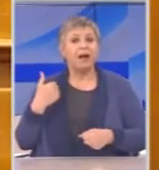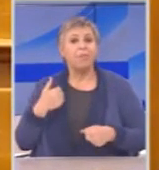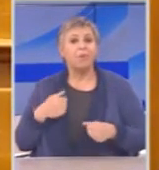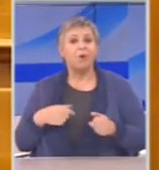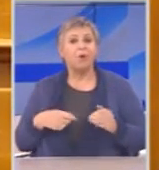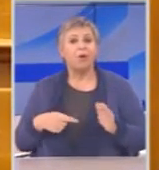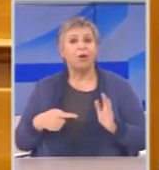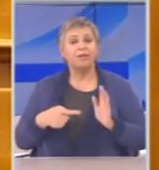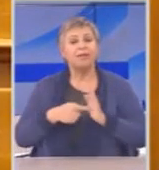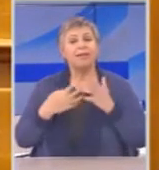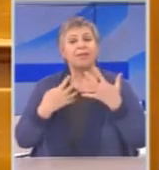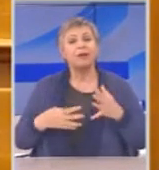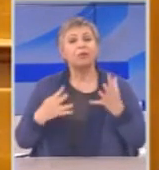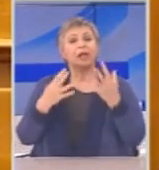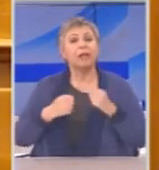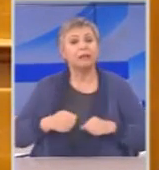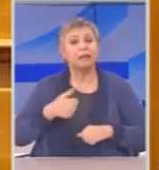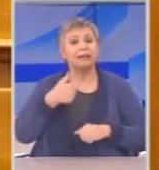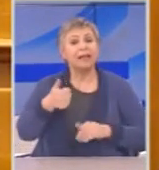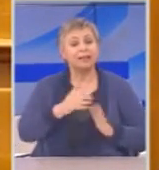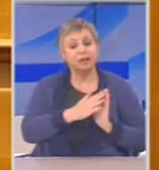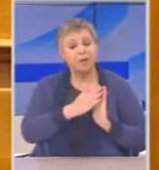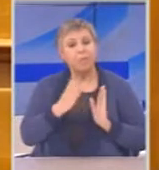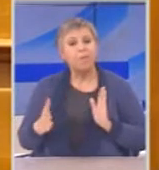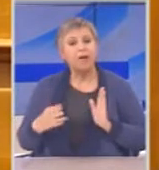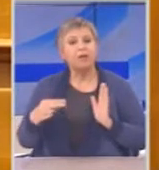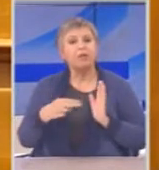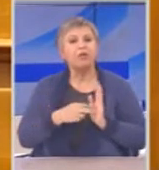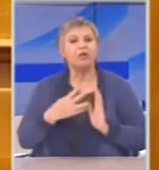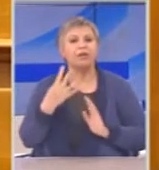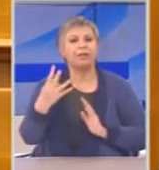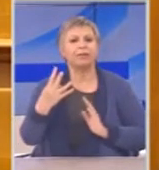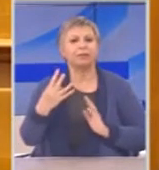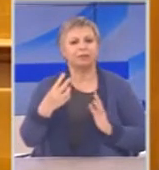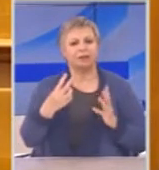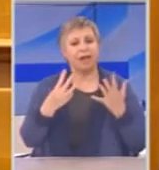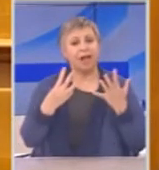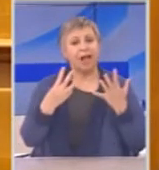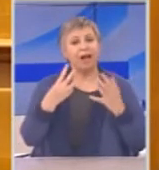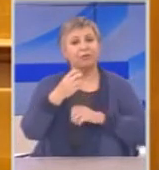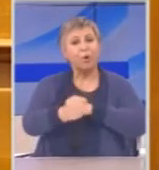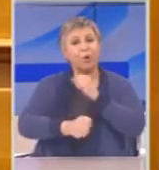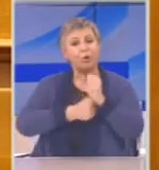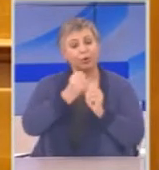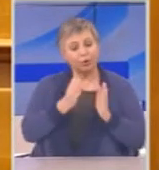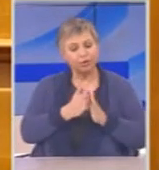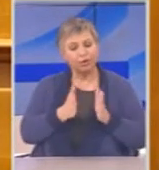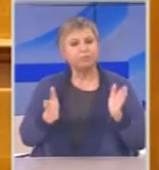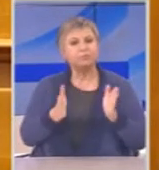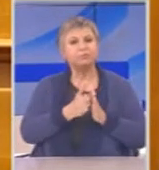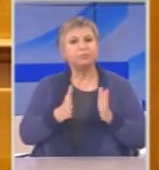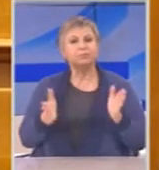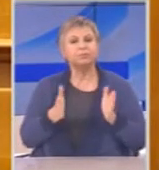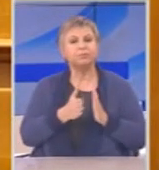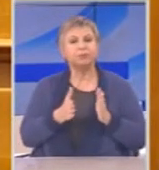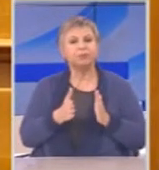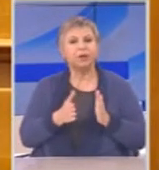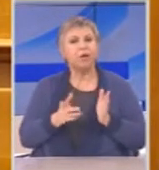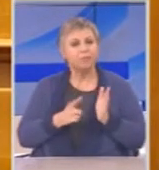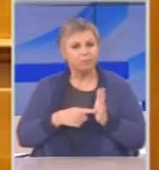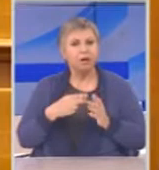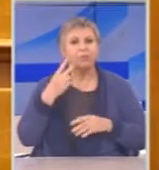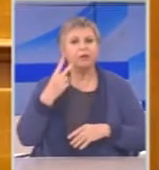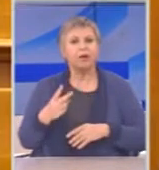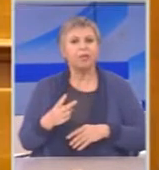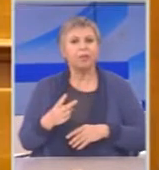.004. Τι προηγήθηκε αυτή της οκταετίας. Ας είμαστε εδώ ειλικρινείς. Τα